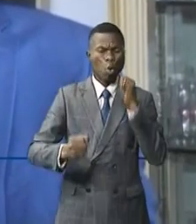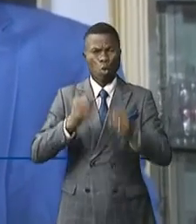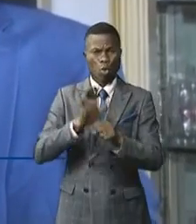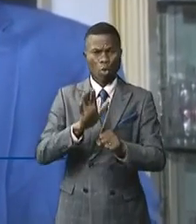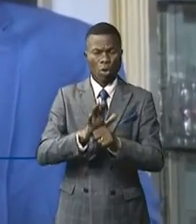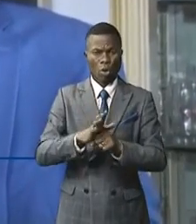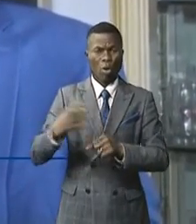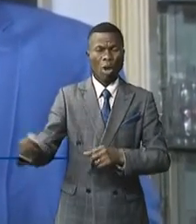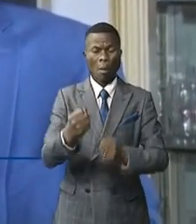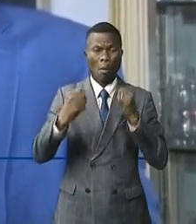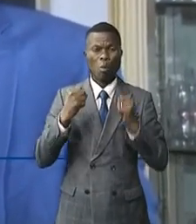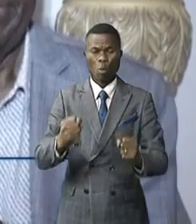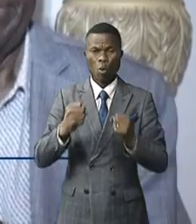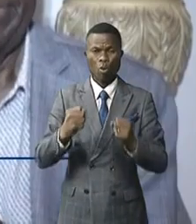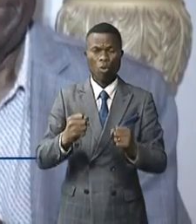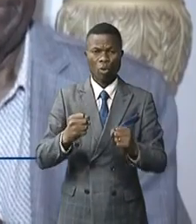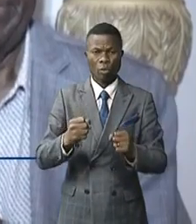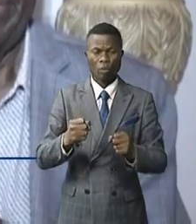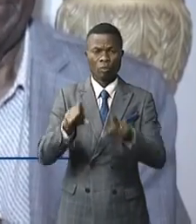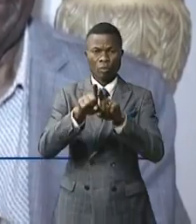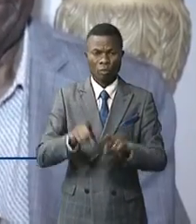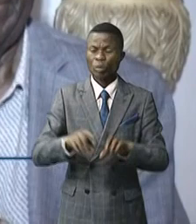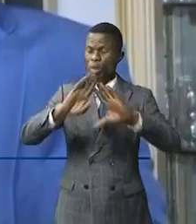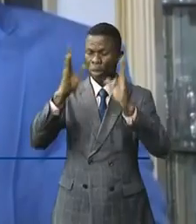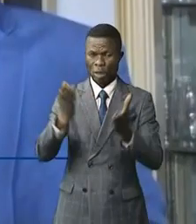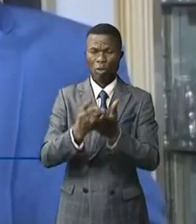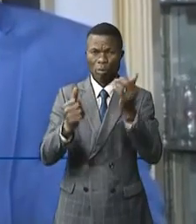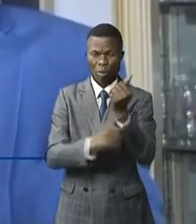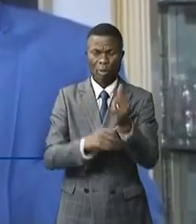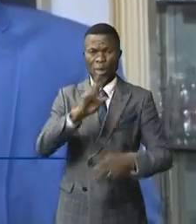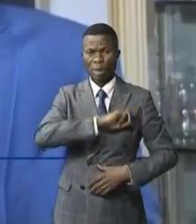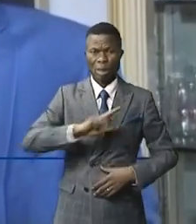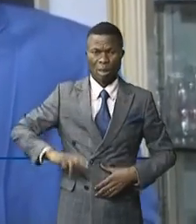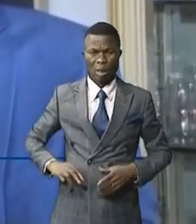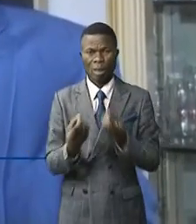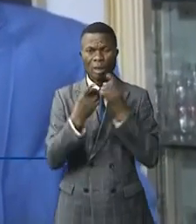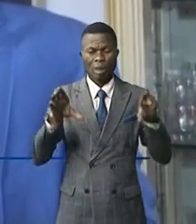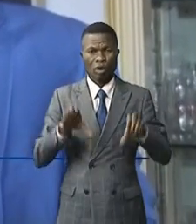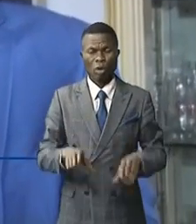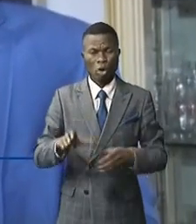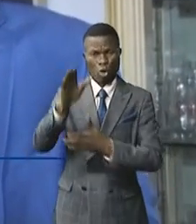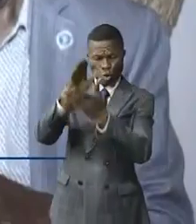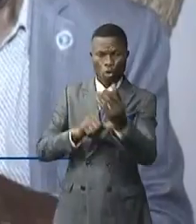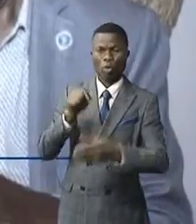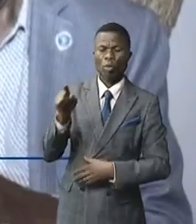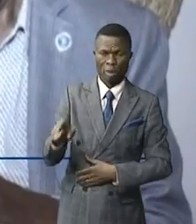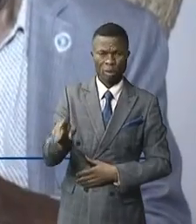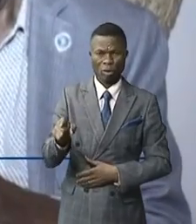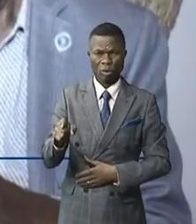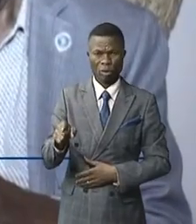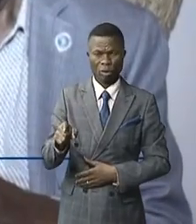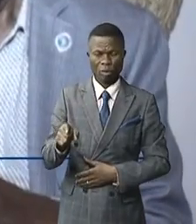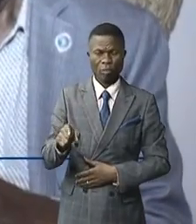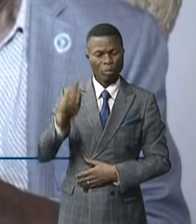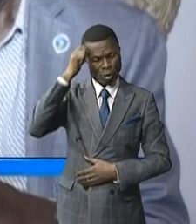de prendre position, et tout le monde en République démocratique du Congo est bien édifié. L'on se